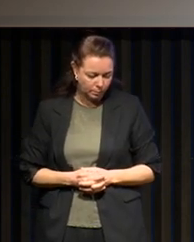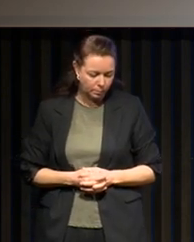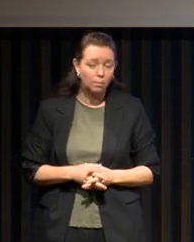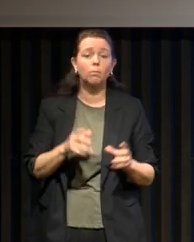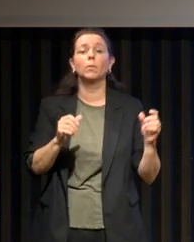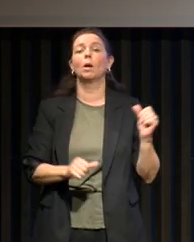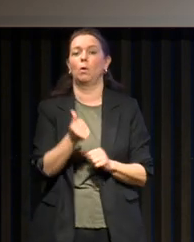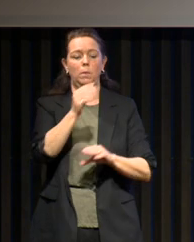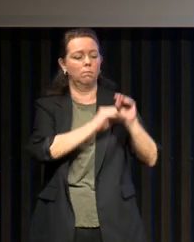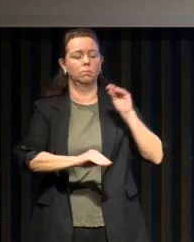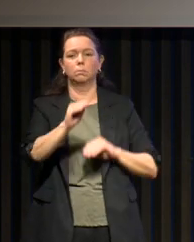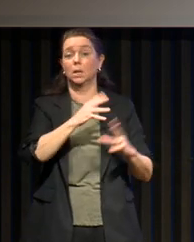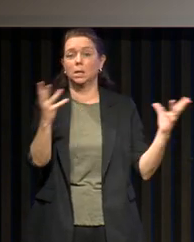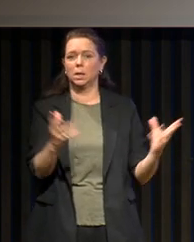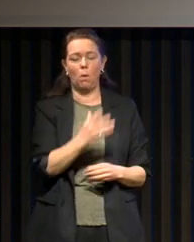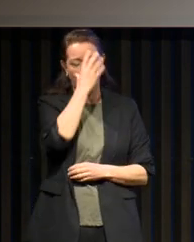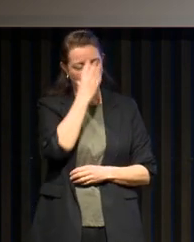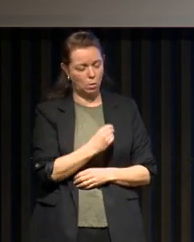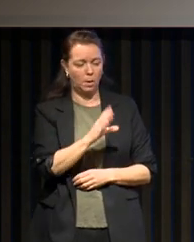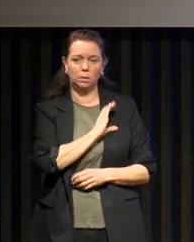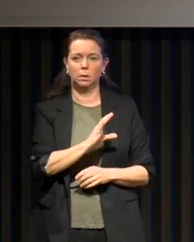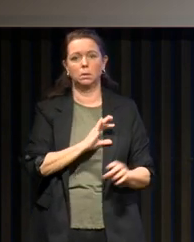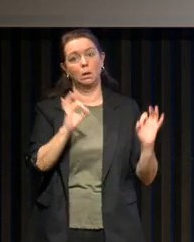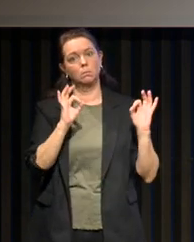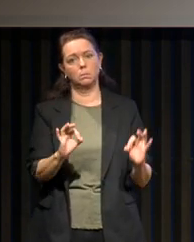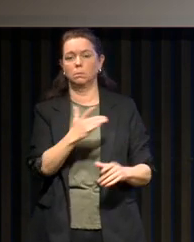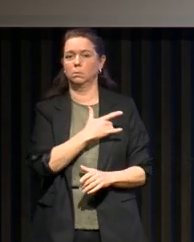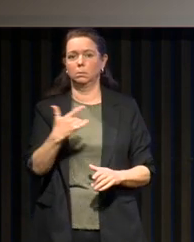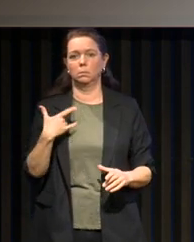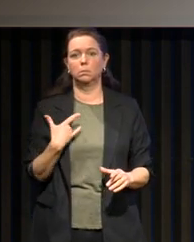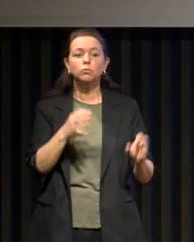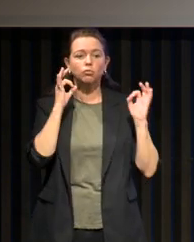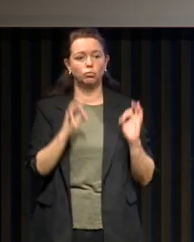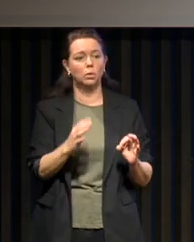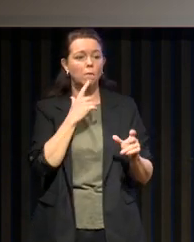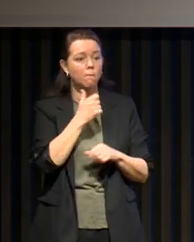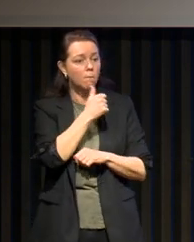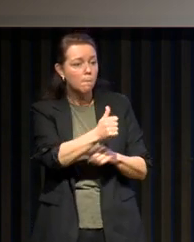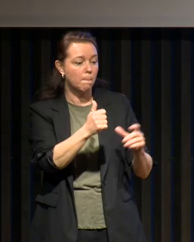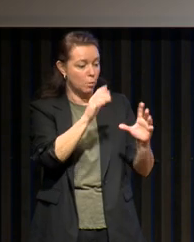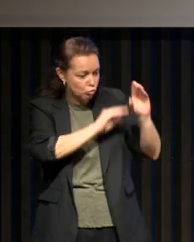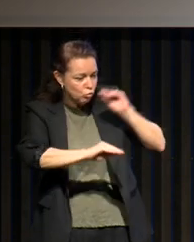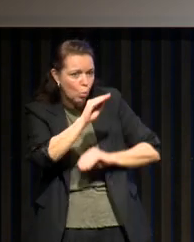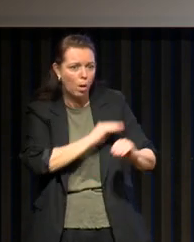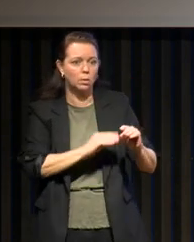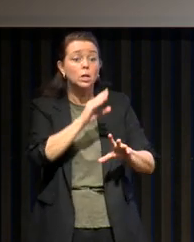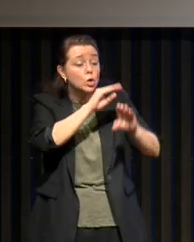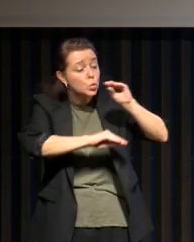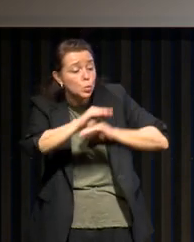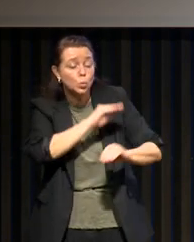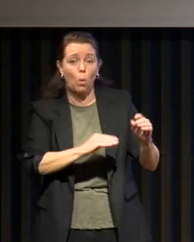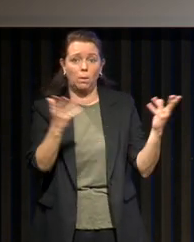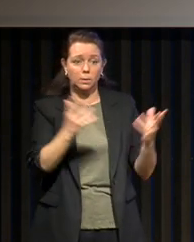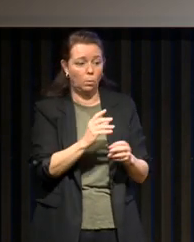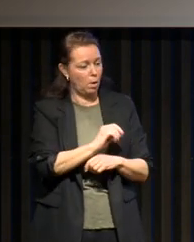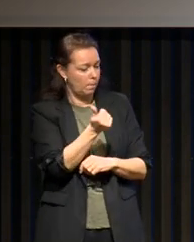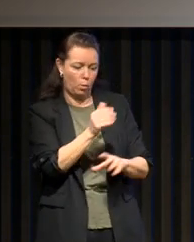'hygiène du sommeil. Qu'on soit avec un syndrome d'apnées obstructive du sommeil ou pas, il faut prendre soin de son sommeil. L'hygiène du sommeil est le premier traitement